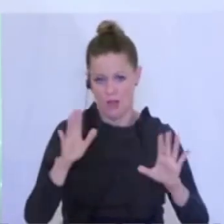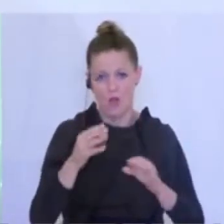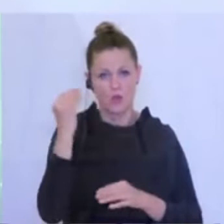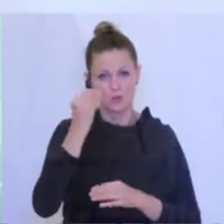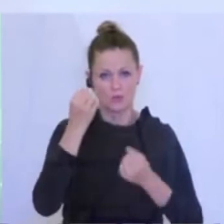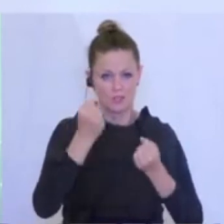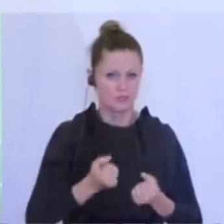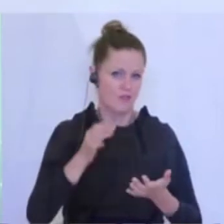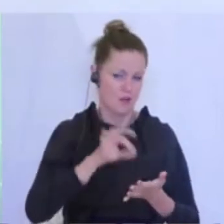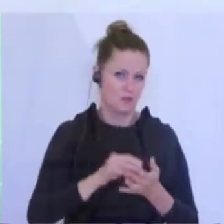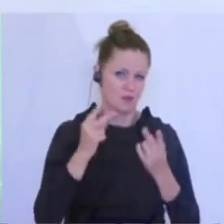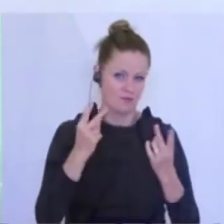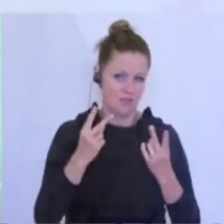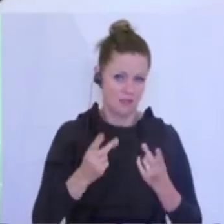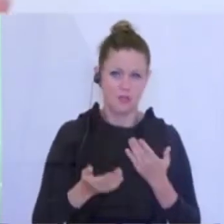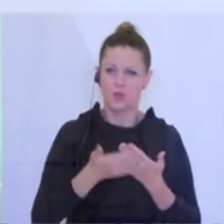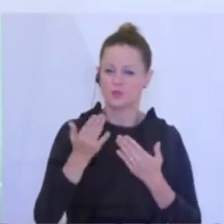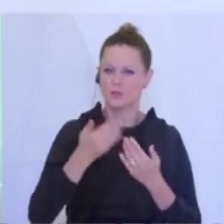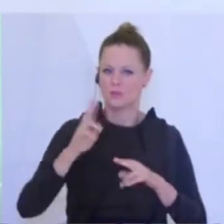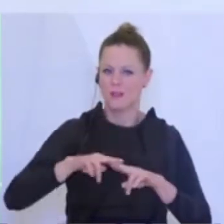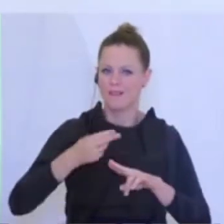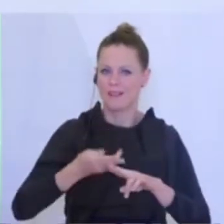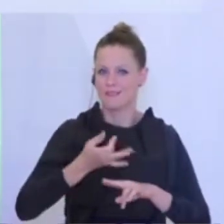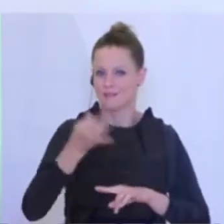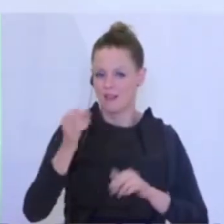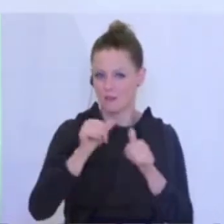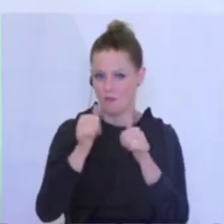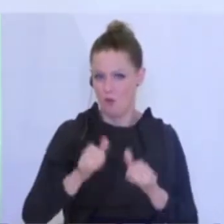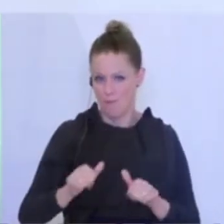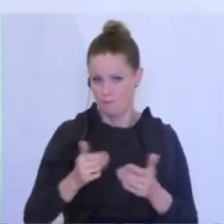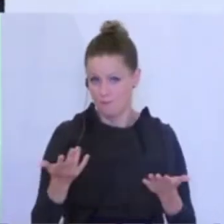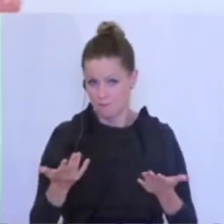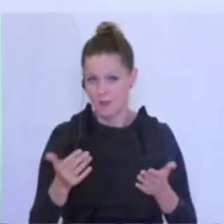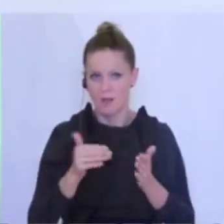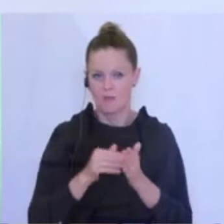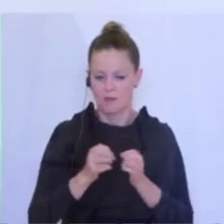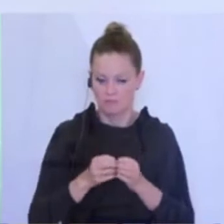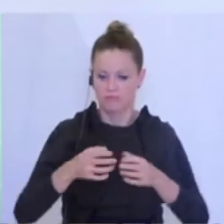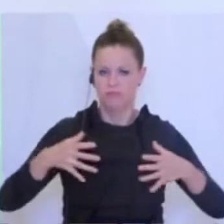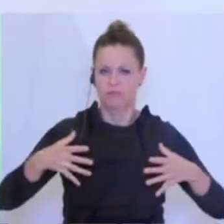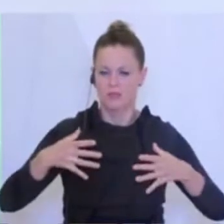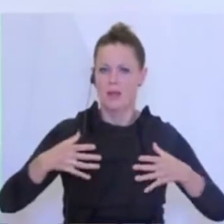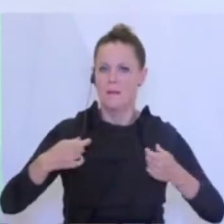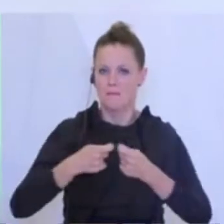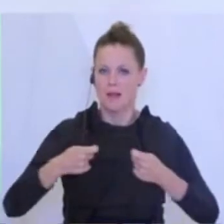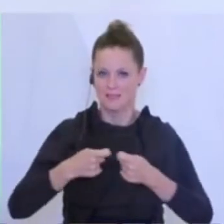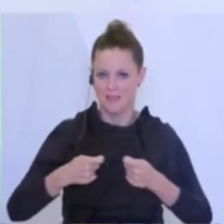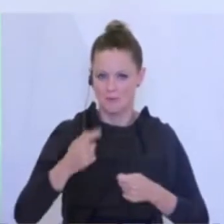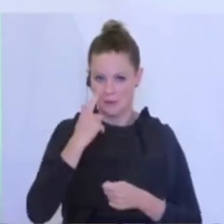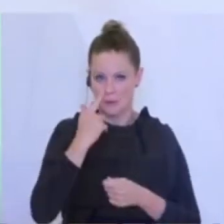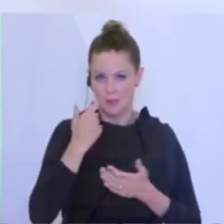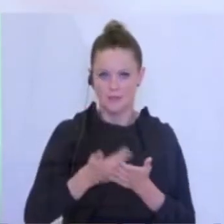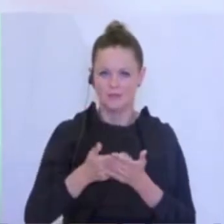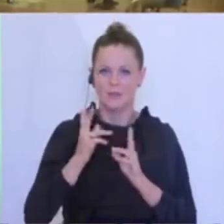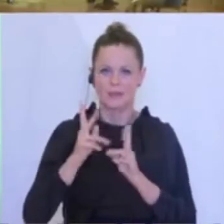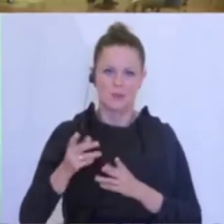Schwerpunkte eine Rolle spielen, etwa wenn es um ganztägige Formen geht. Da braucht man natürlich Ausbaumaßnahmen und vielleicht darf ich an der Stelle dann eben